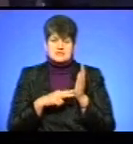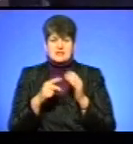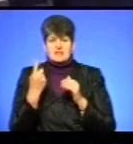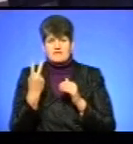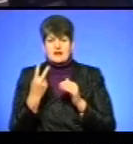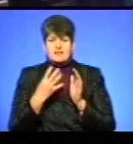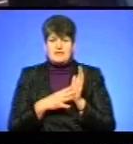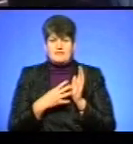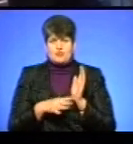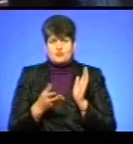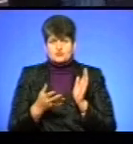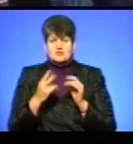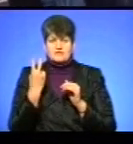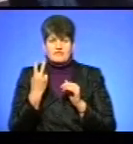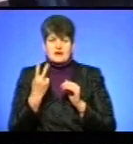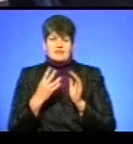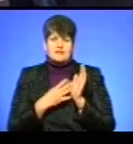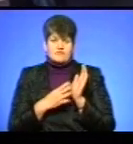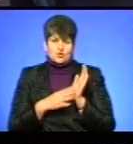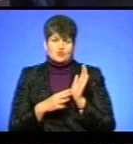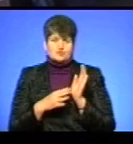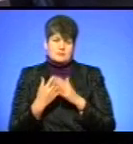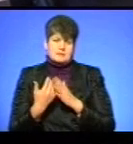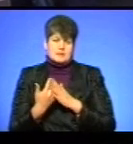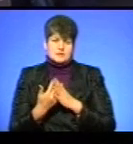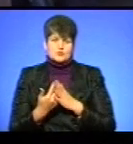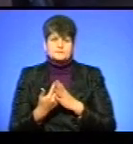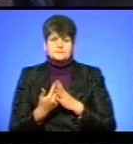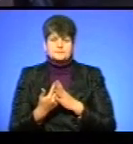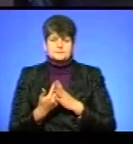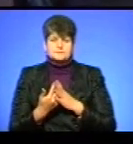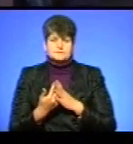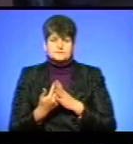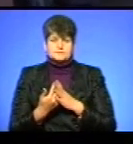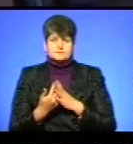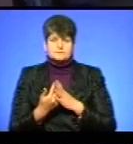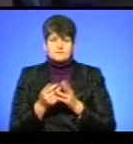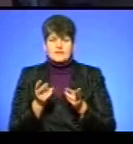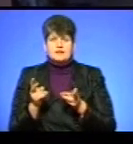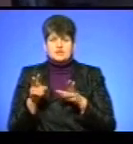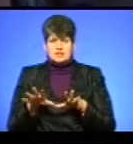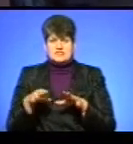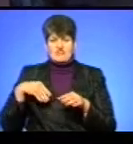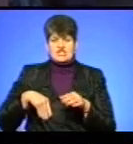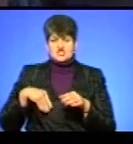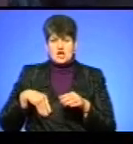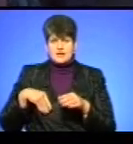Тобто 2,90 десь приблизно осідає в кишенях,